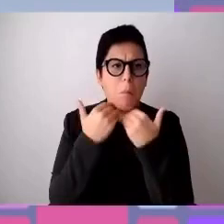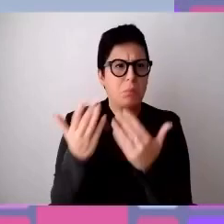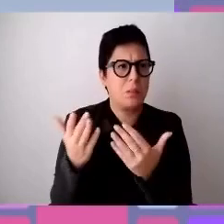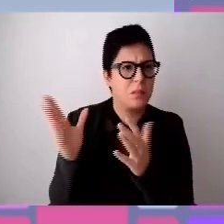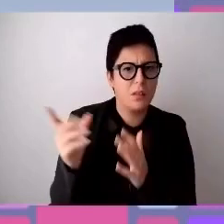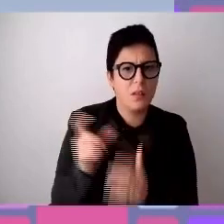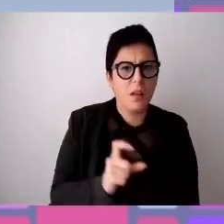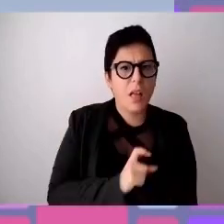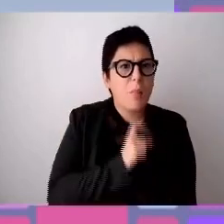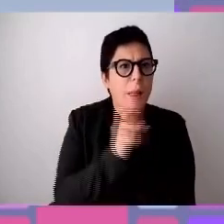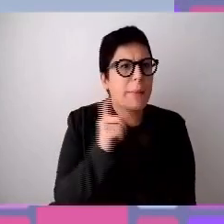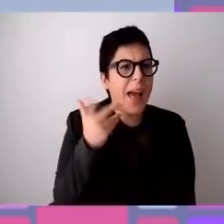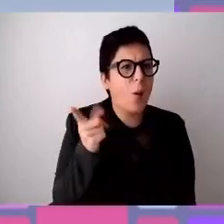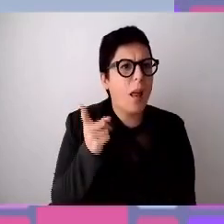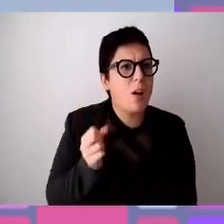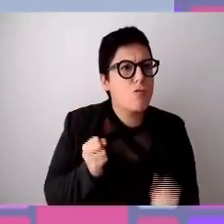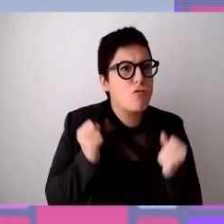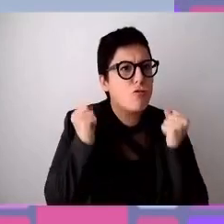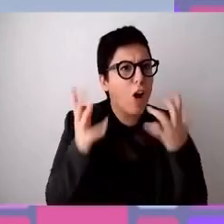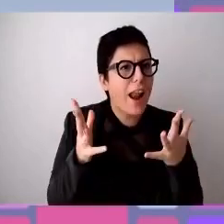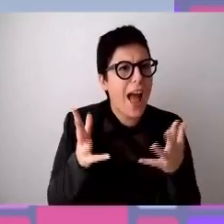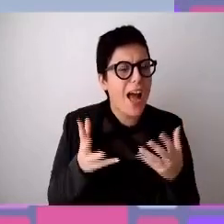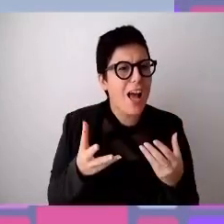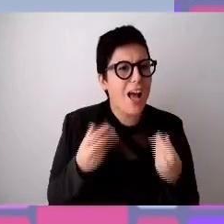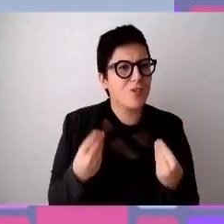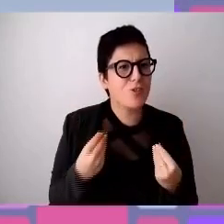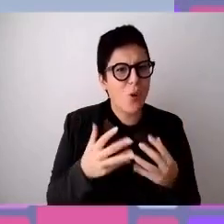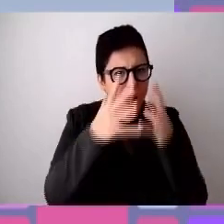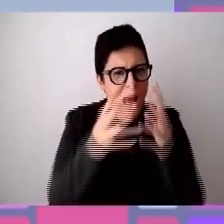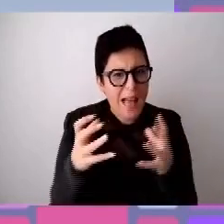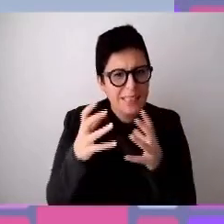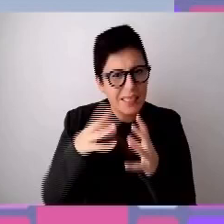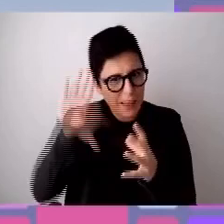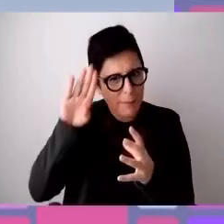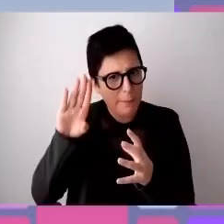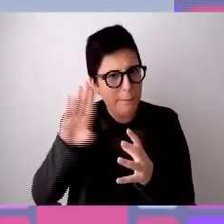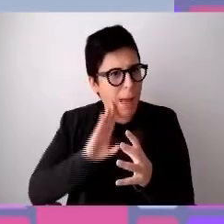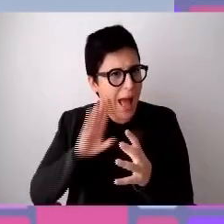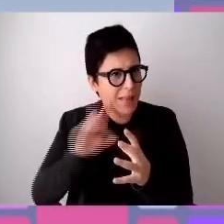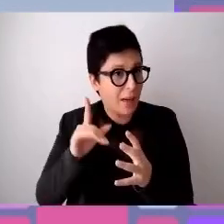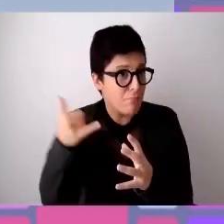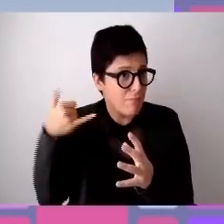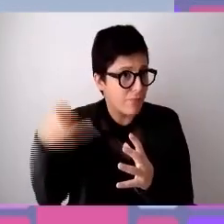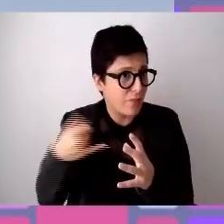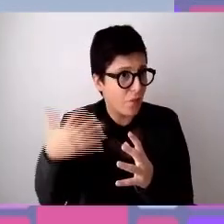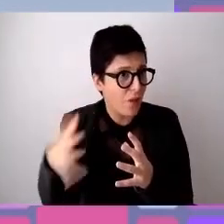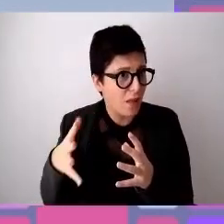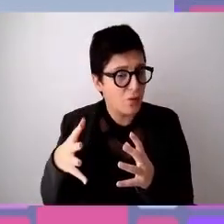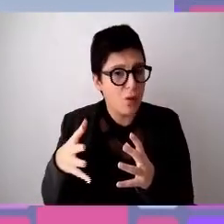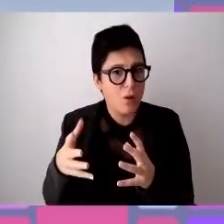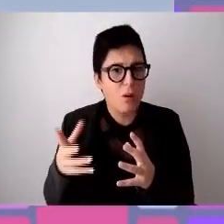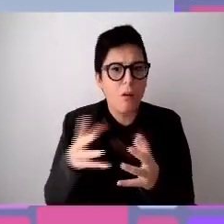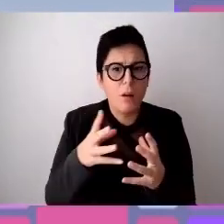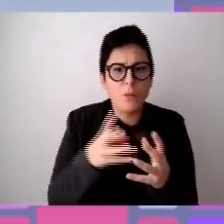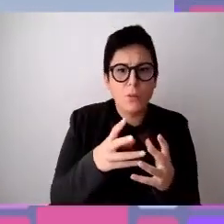per il coraggio che ha avuto nel traghettare l'azienda del padre defunto verso una